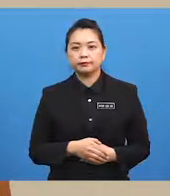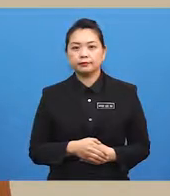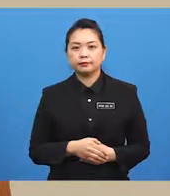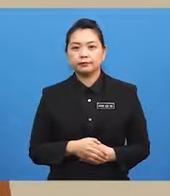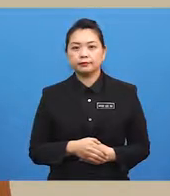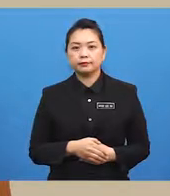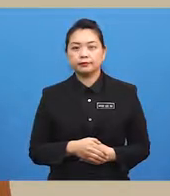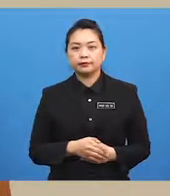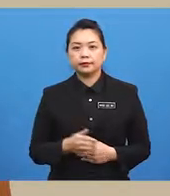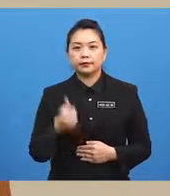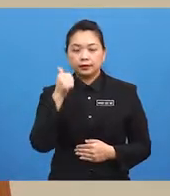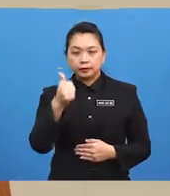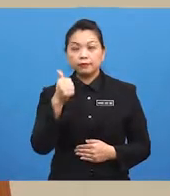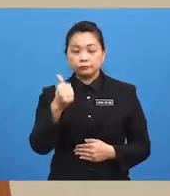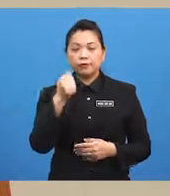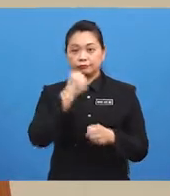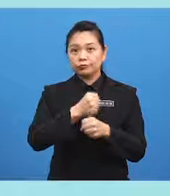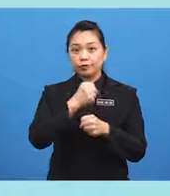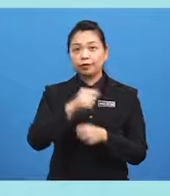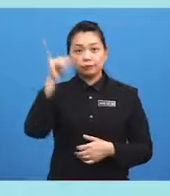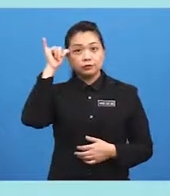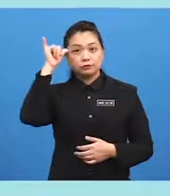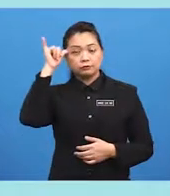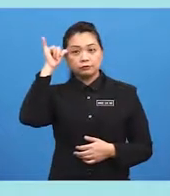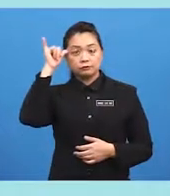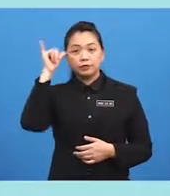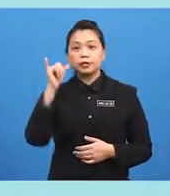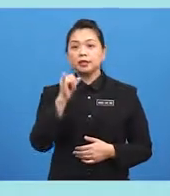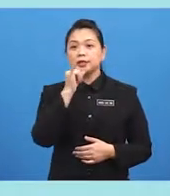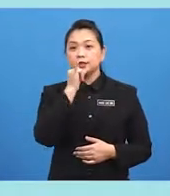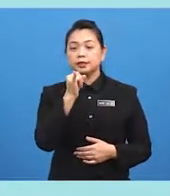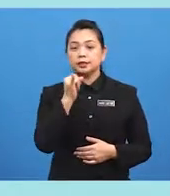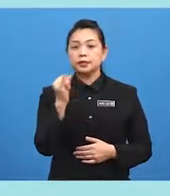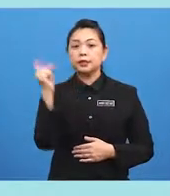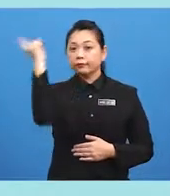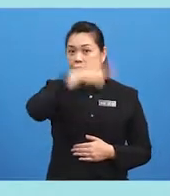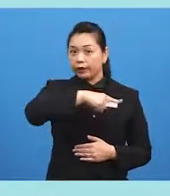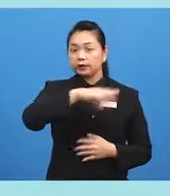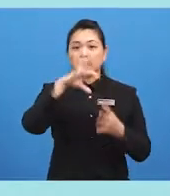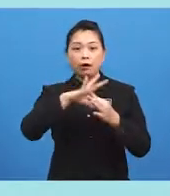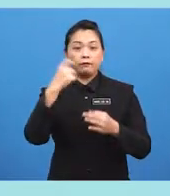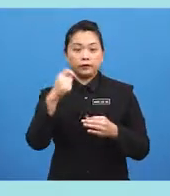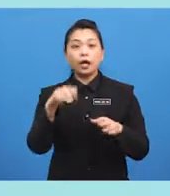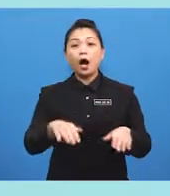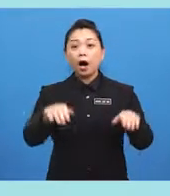Good job, YOLO. It's in front of the armchair.